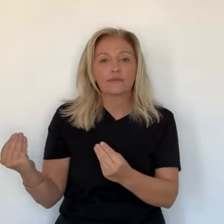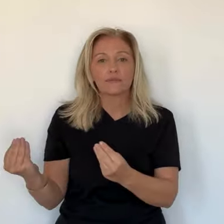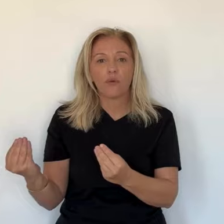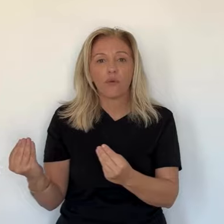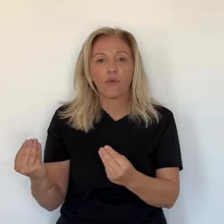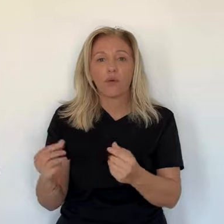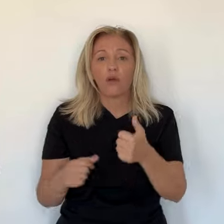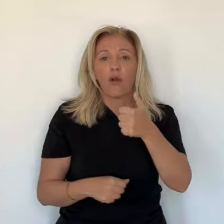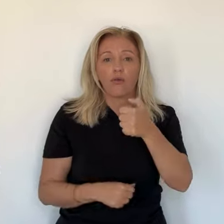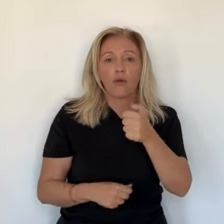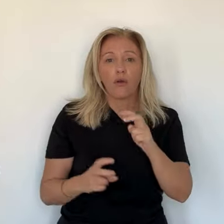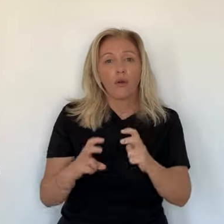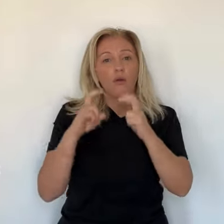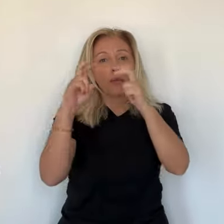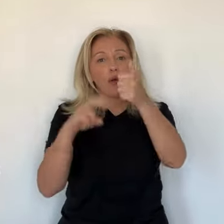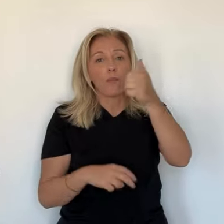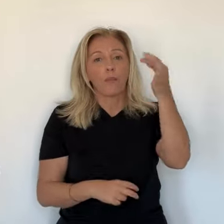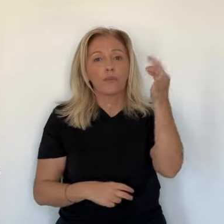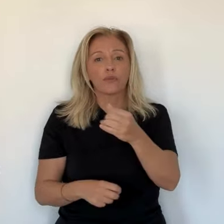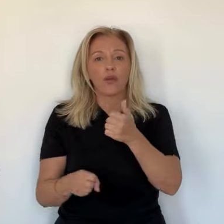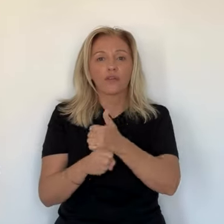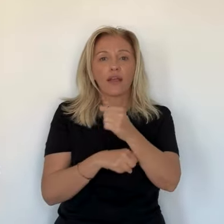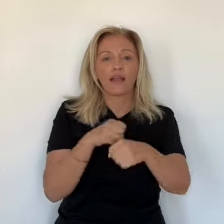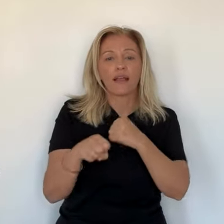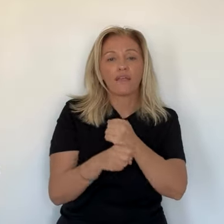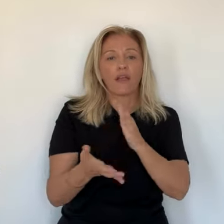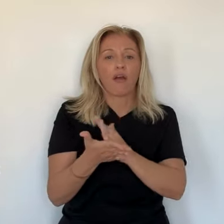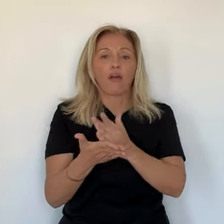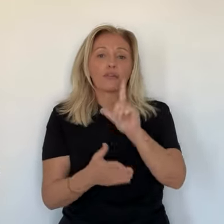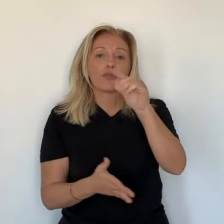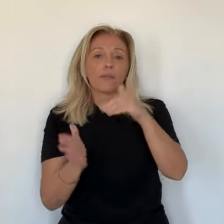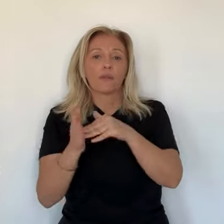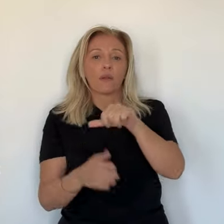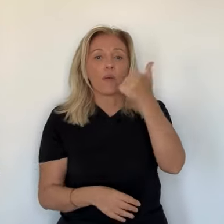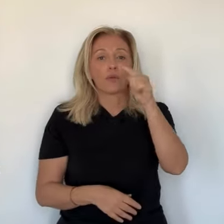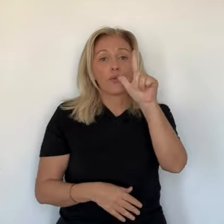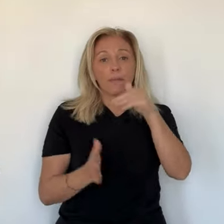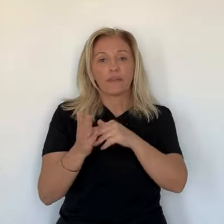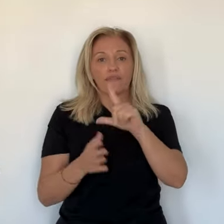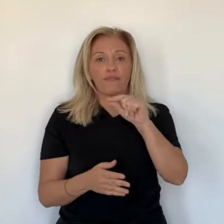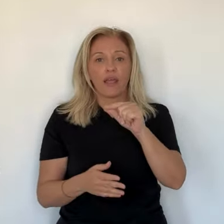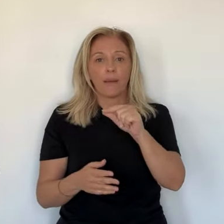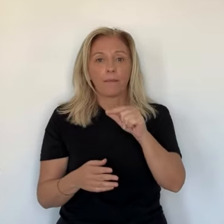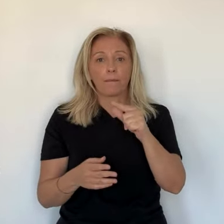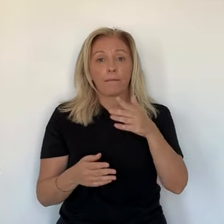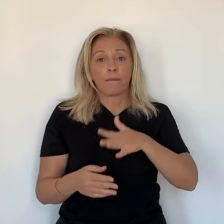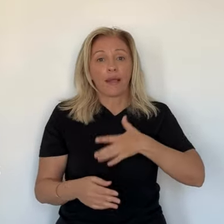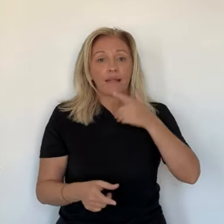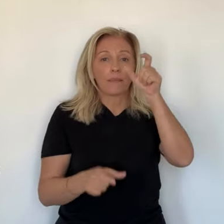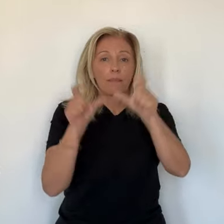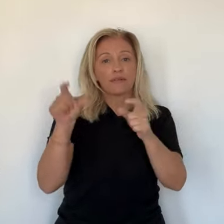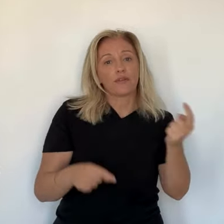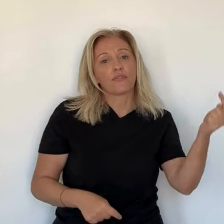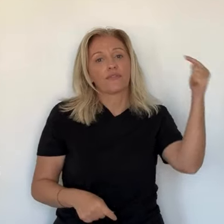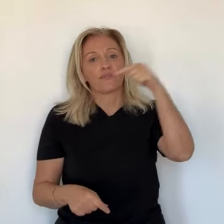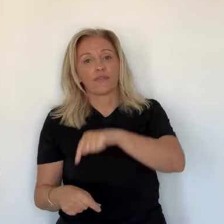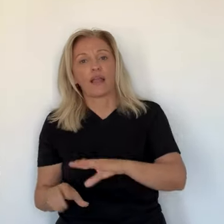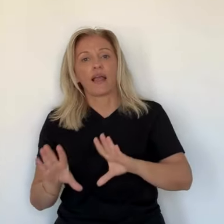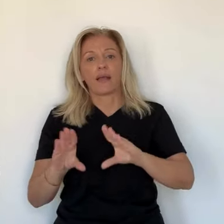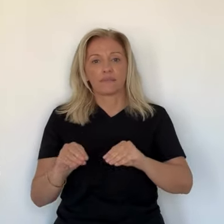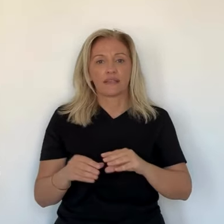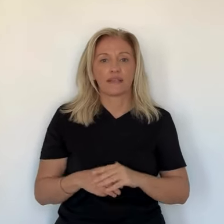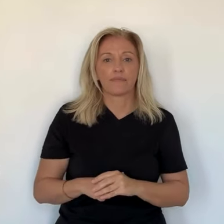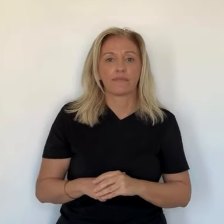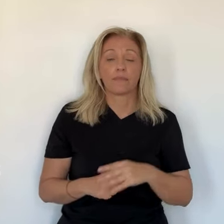15 ans. L'apport migratoire reste un pilier démographique chez nous. La population a augmenté d'un pour cent annuel entre 2011 et